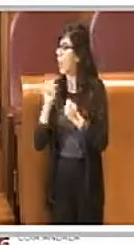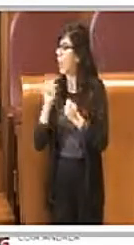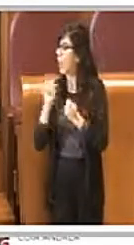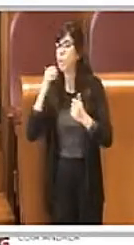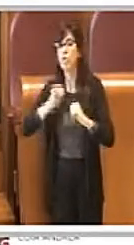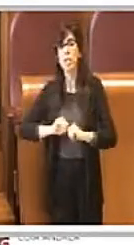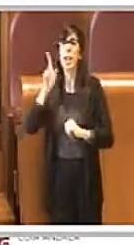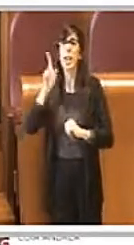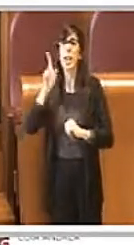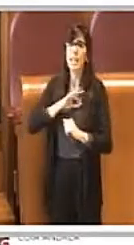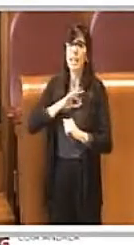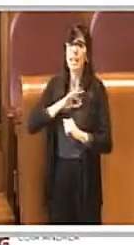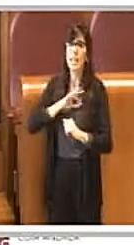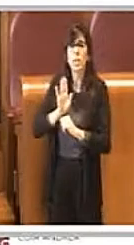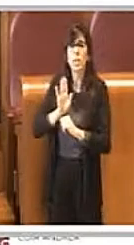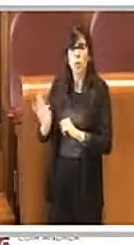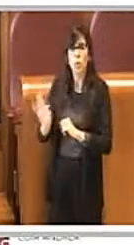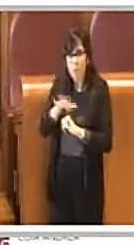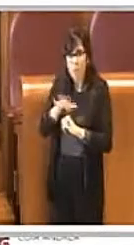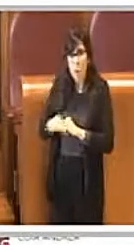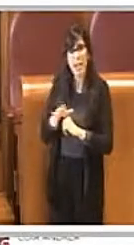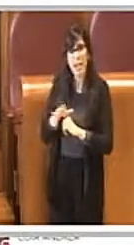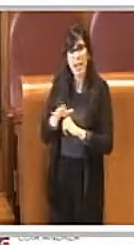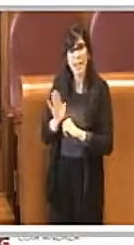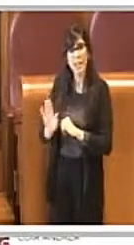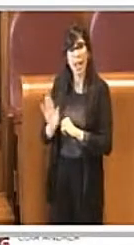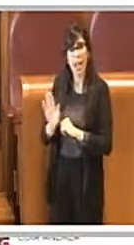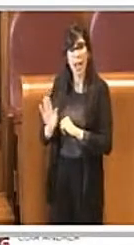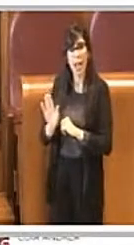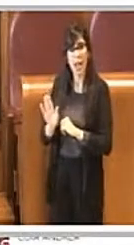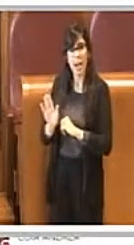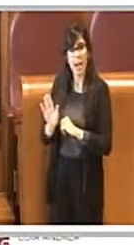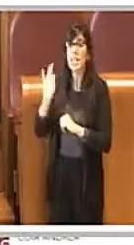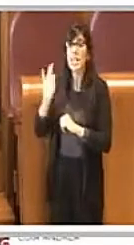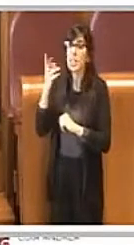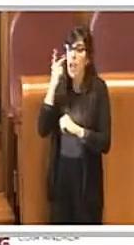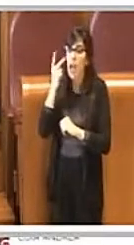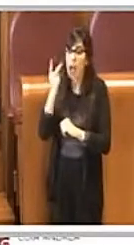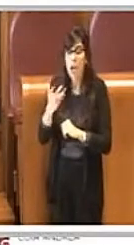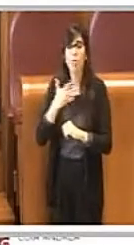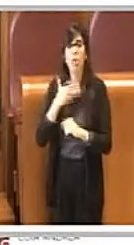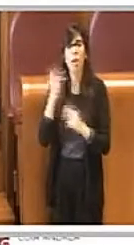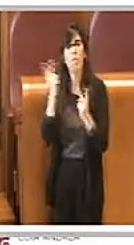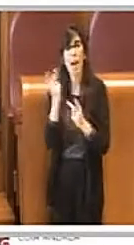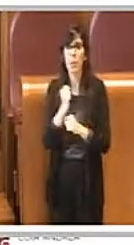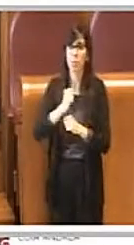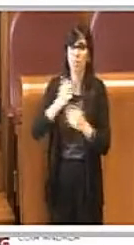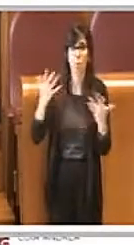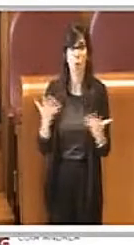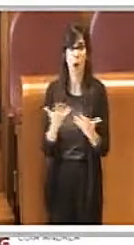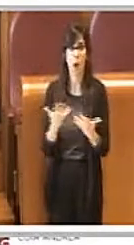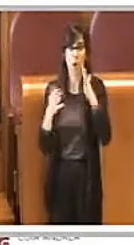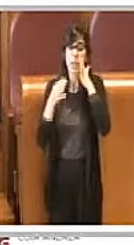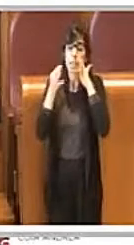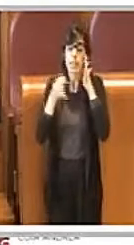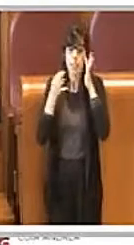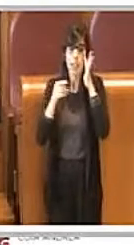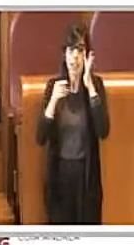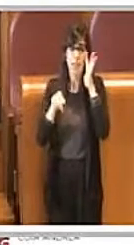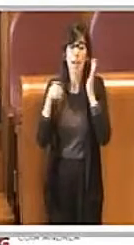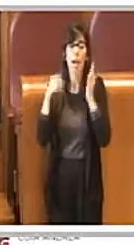quadrante stesso, diciamo, a fronte di eventuali violazioni ed abusi. Pertanto, con questa